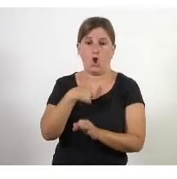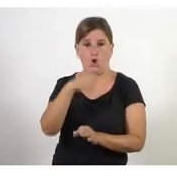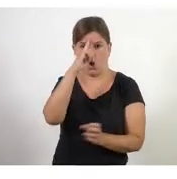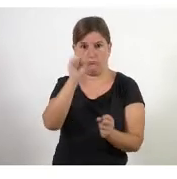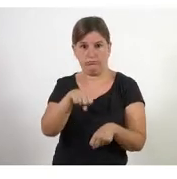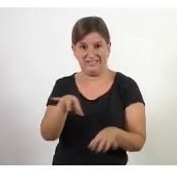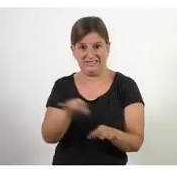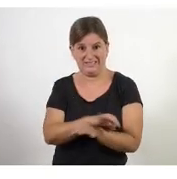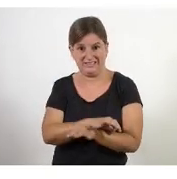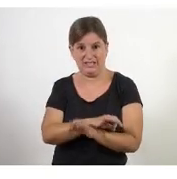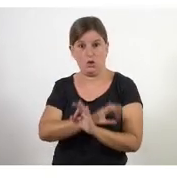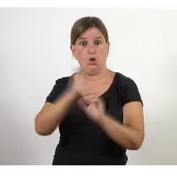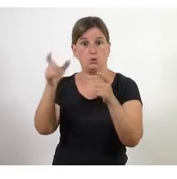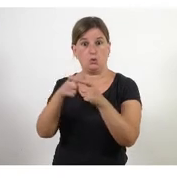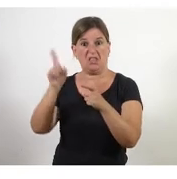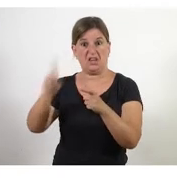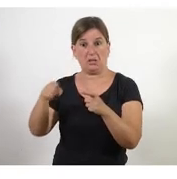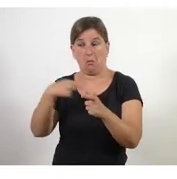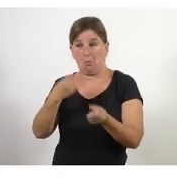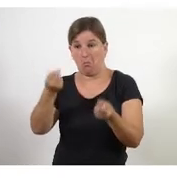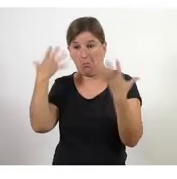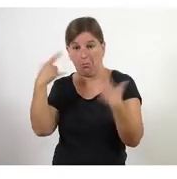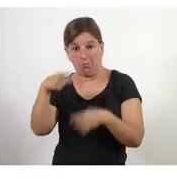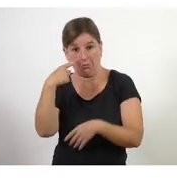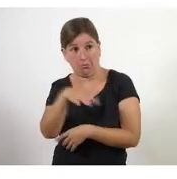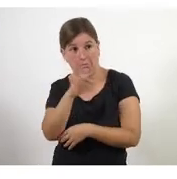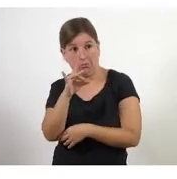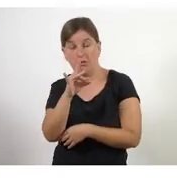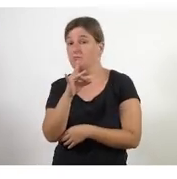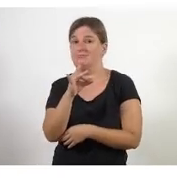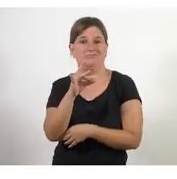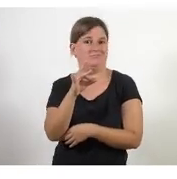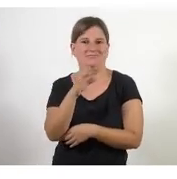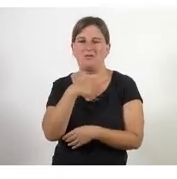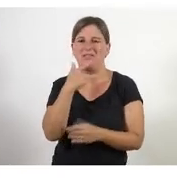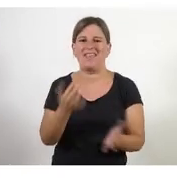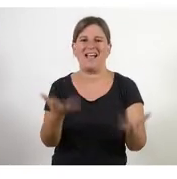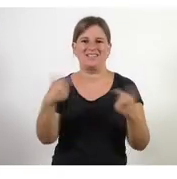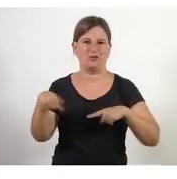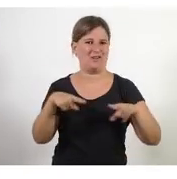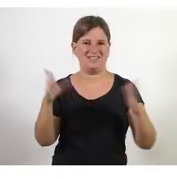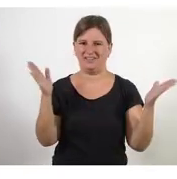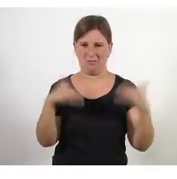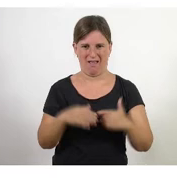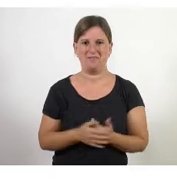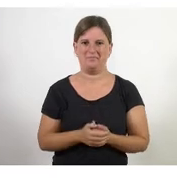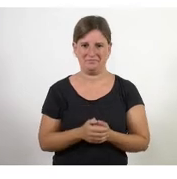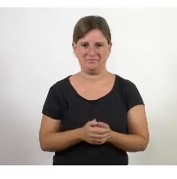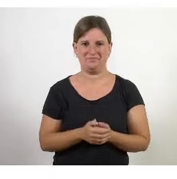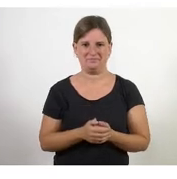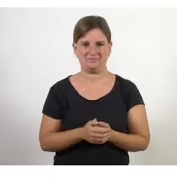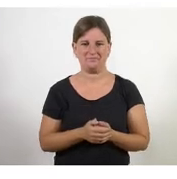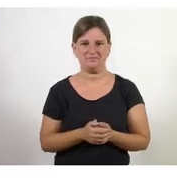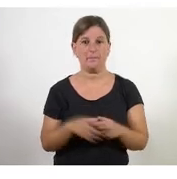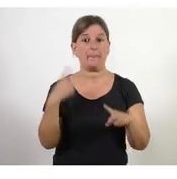la junta directiva ni s'assabenta que allò ho ha detectat allà no hi ha agilitat organitzativa perquè si